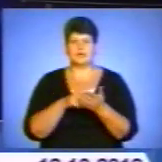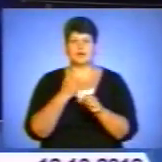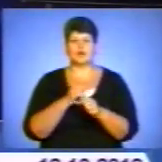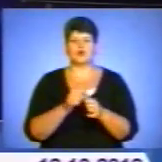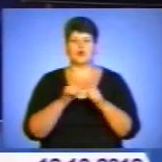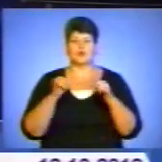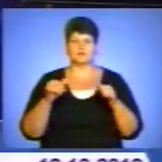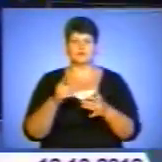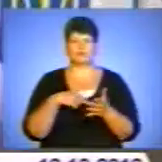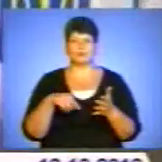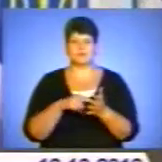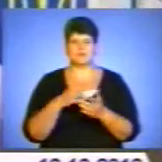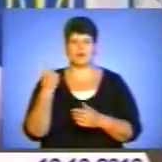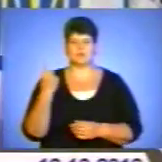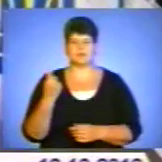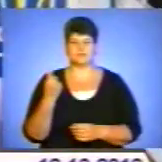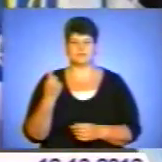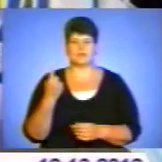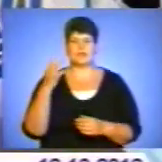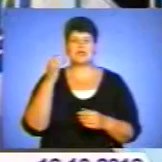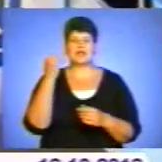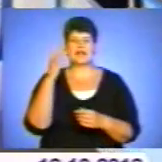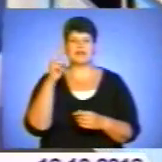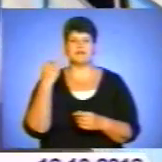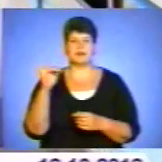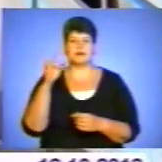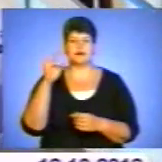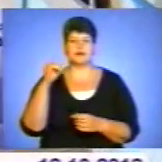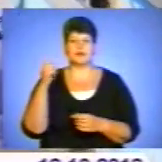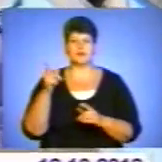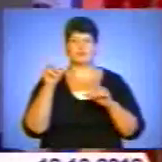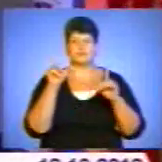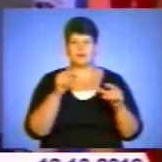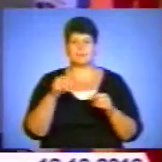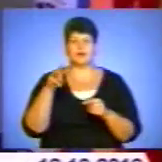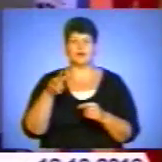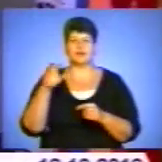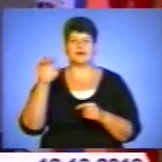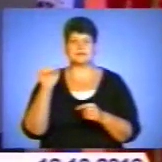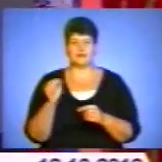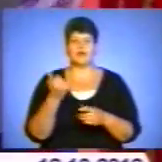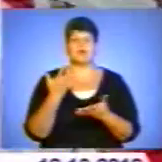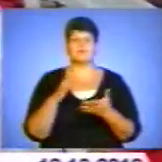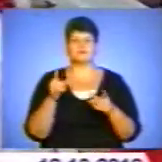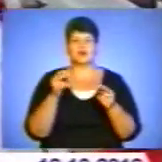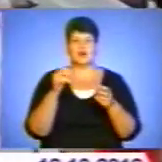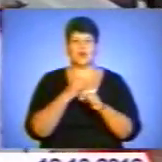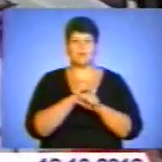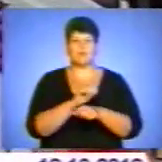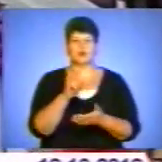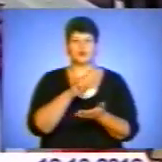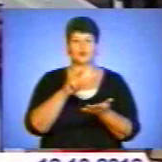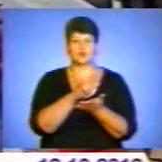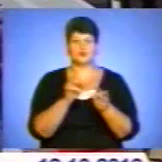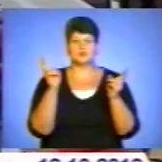області. Кривий рік з робочою поїздкою відвідав прем'єр-міністр України Микола Азаров. В аеропорту його зустріли представники